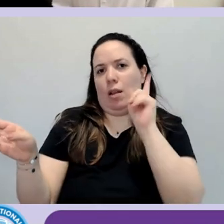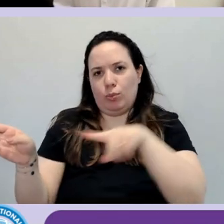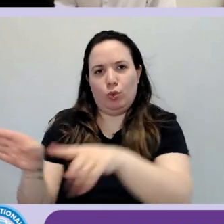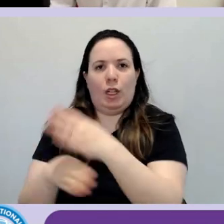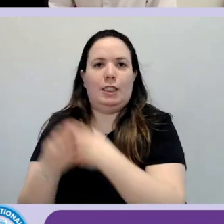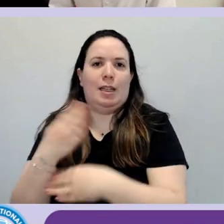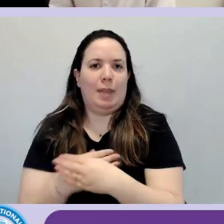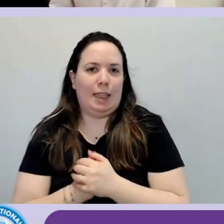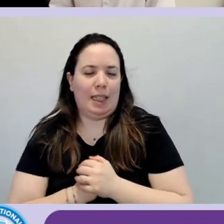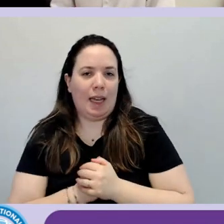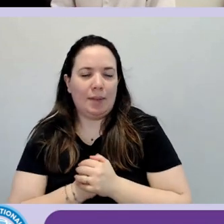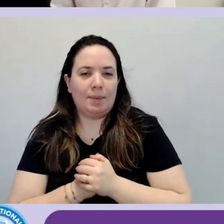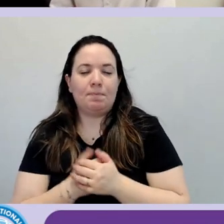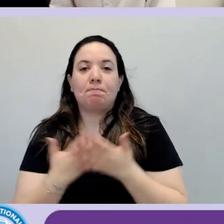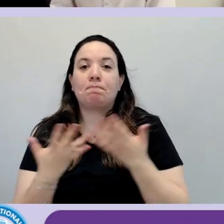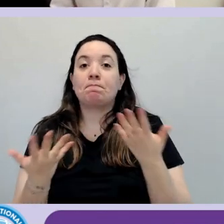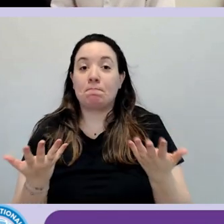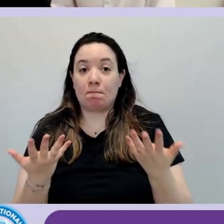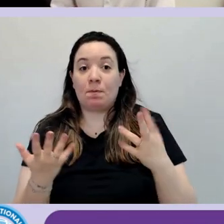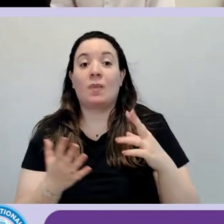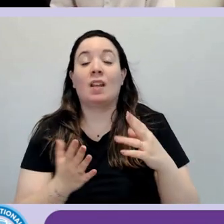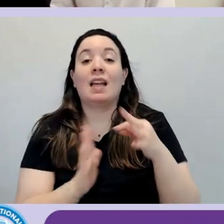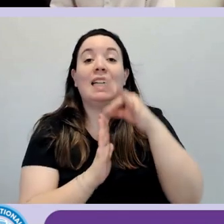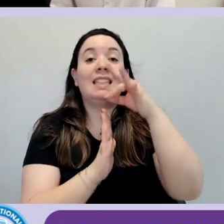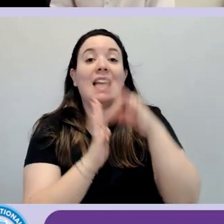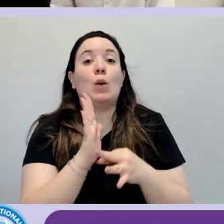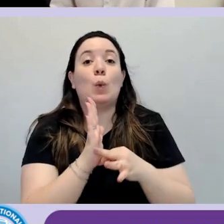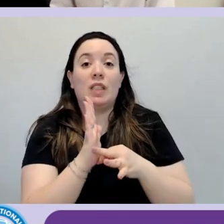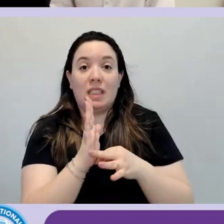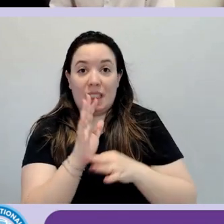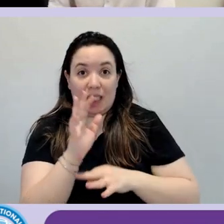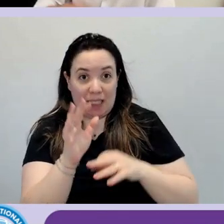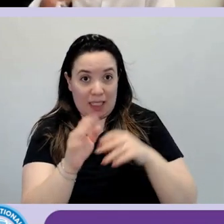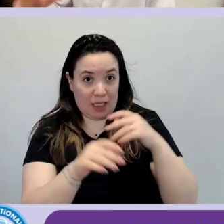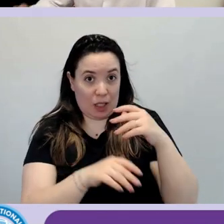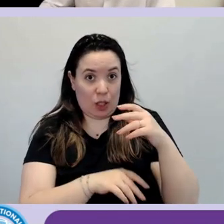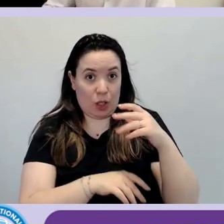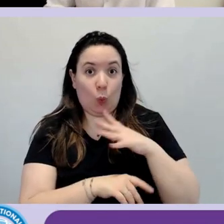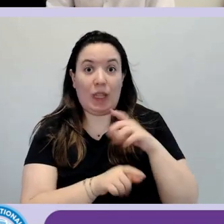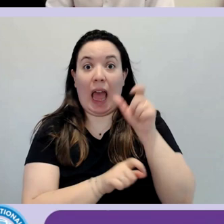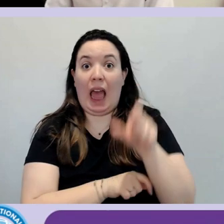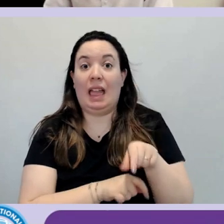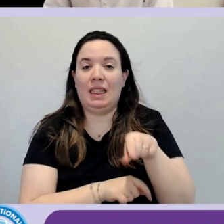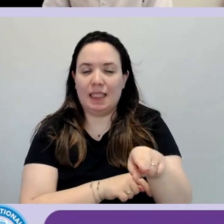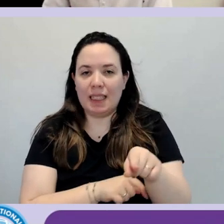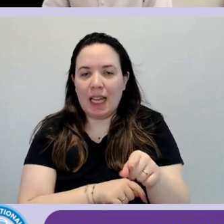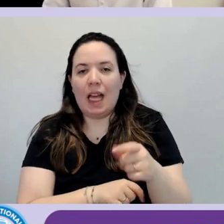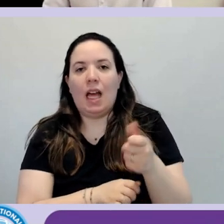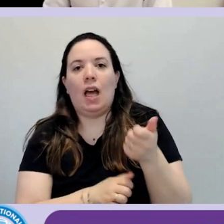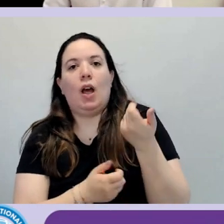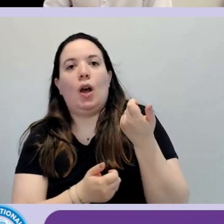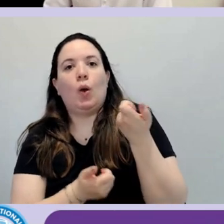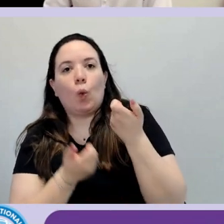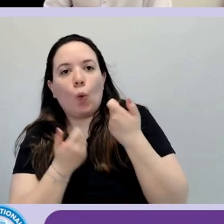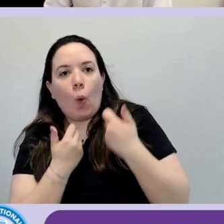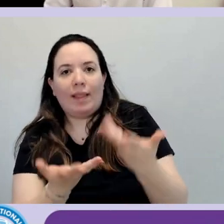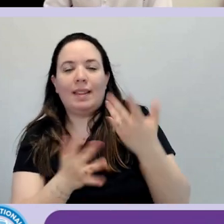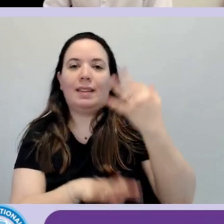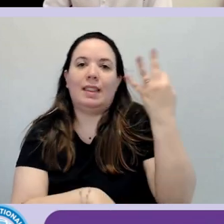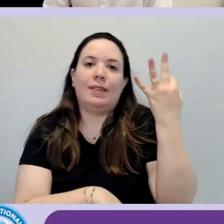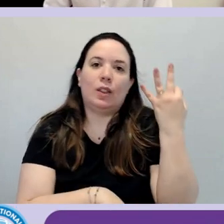Nella parte in cui vado a definire i requisiti utente qualitativi e quantitativi, ora qui non c'è tempo per